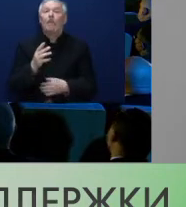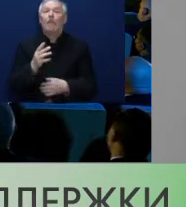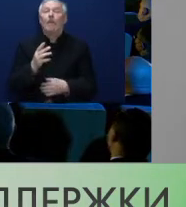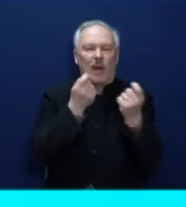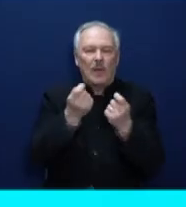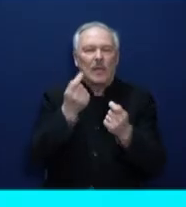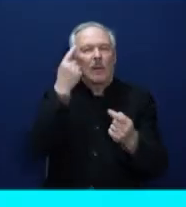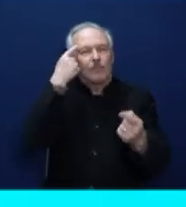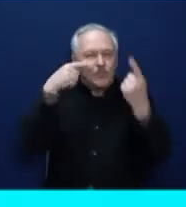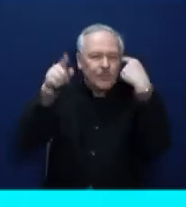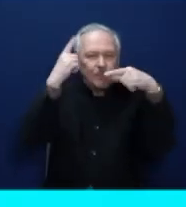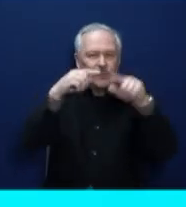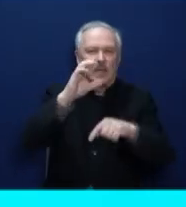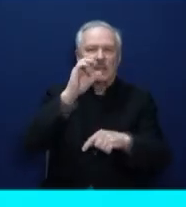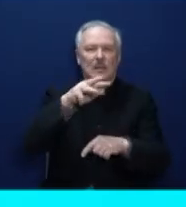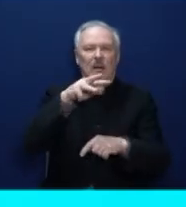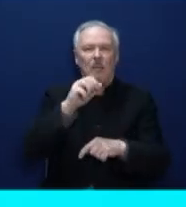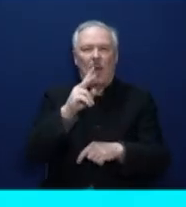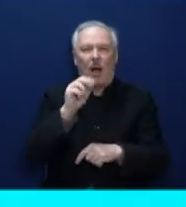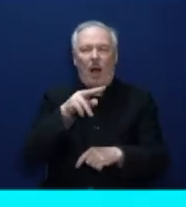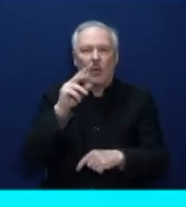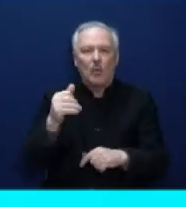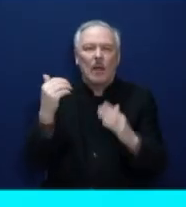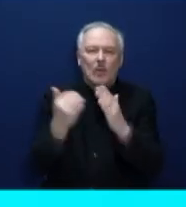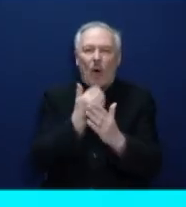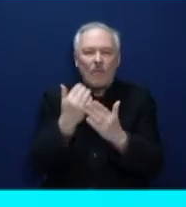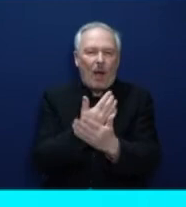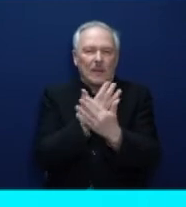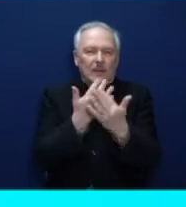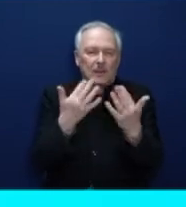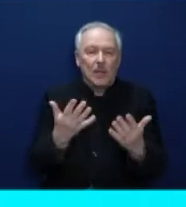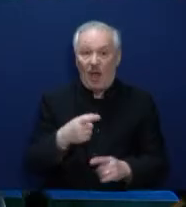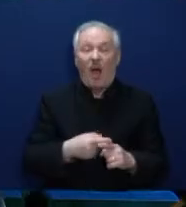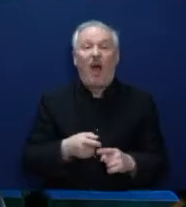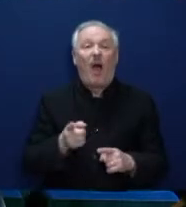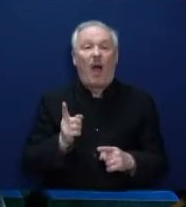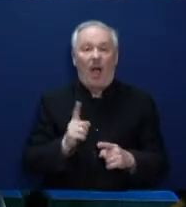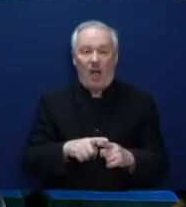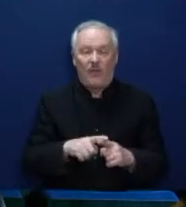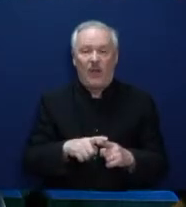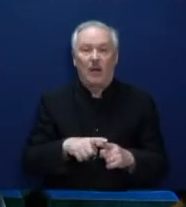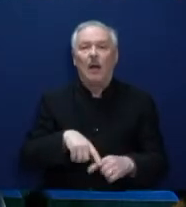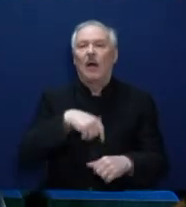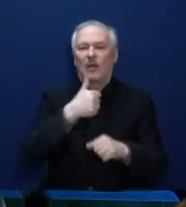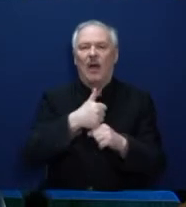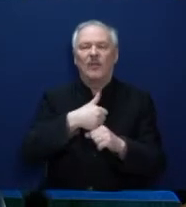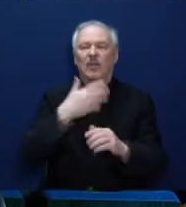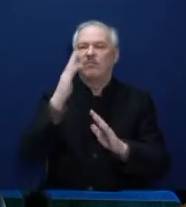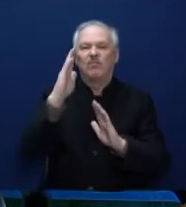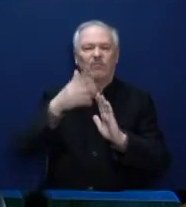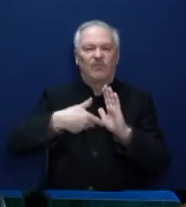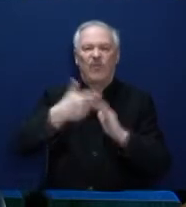В своем ежегодном обращении к жителям губернатор Московской области Андрей Воробьев обозначил